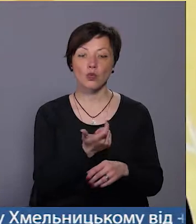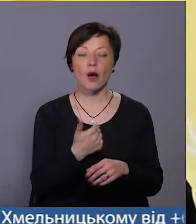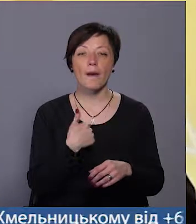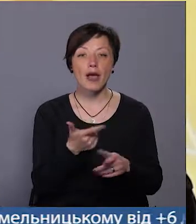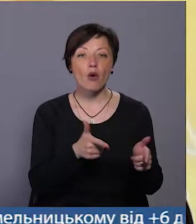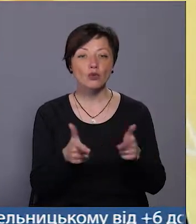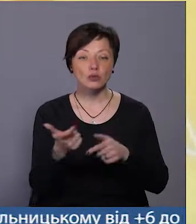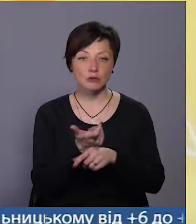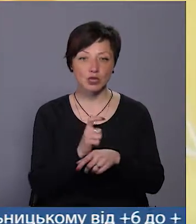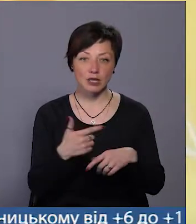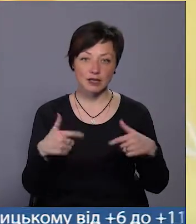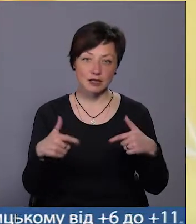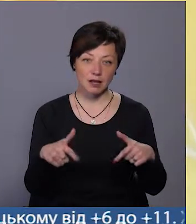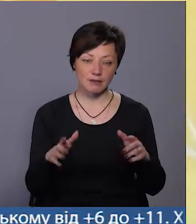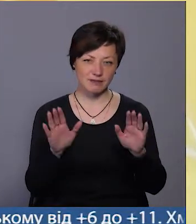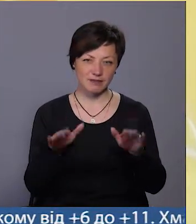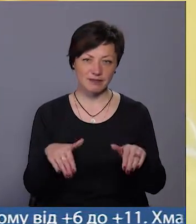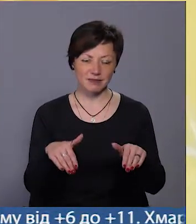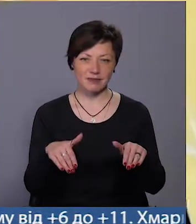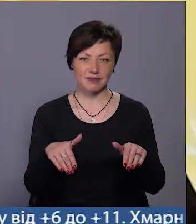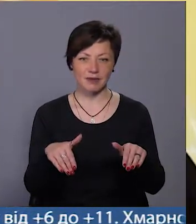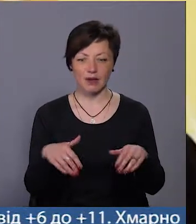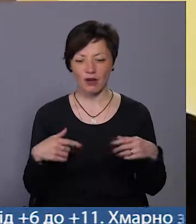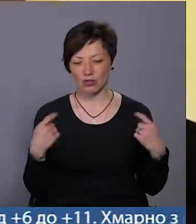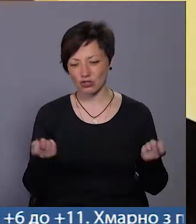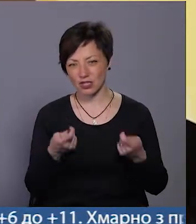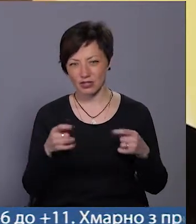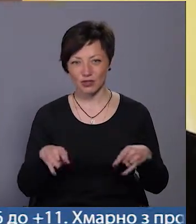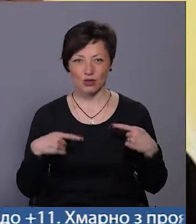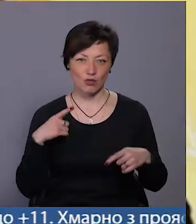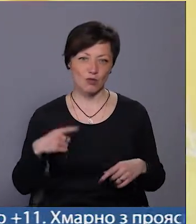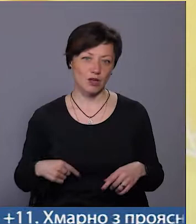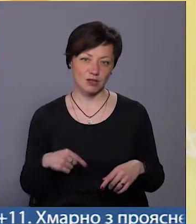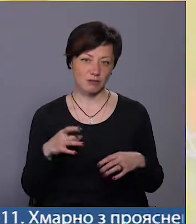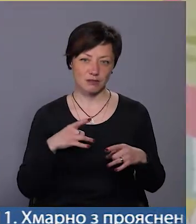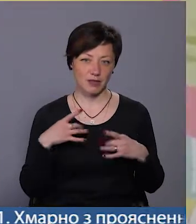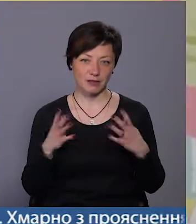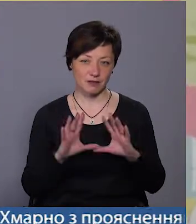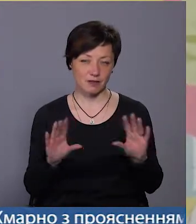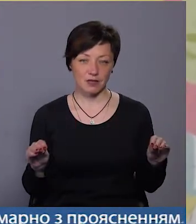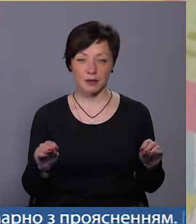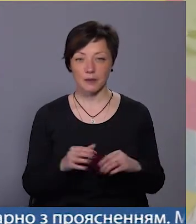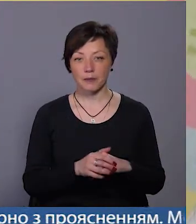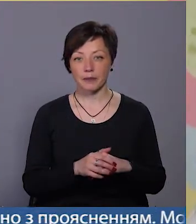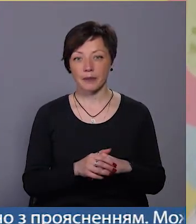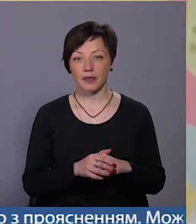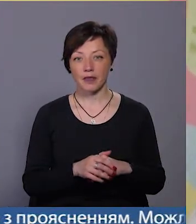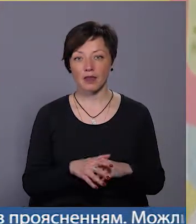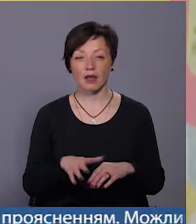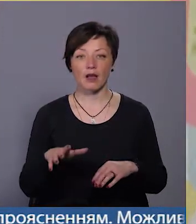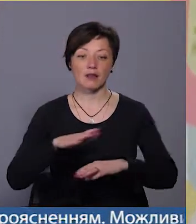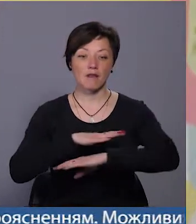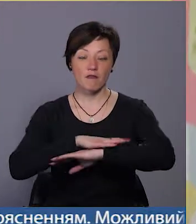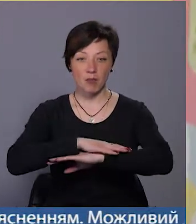екзаменів, а з одягу ми будемо, напевно, в джинсах чорних і в рубашких білих. Все по класичному. Там, як і всі класи, вальс.